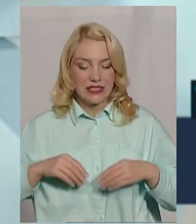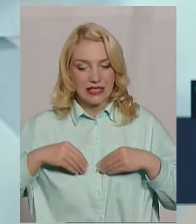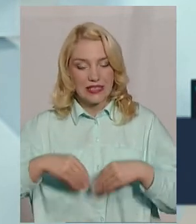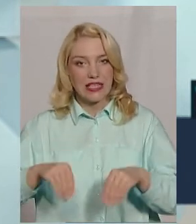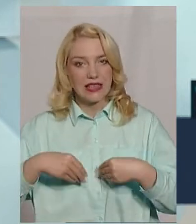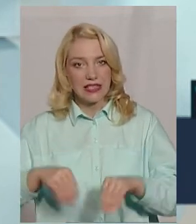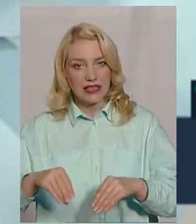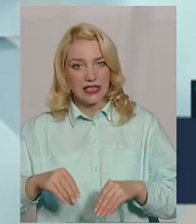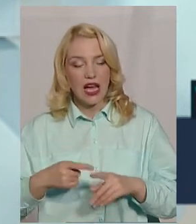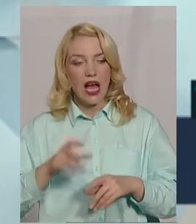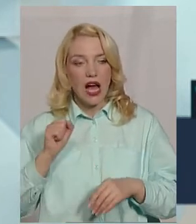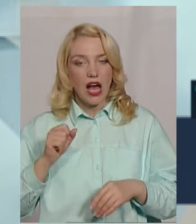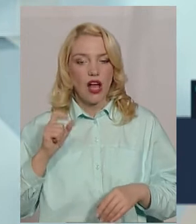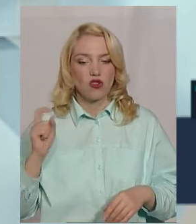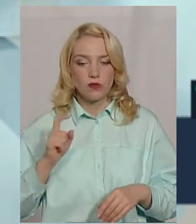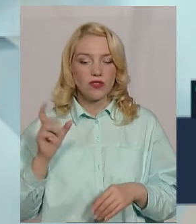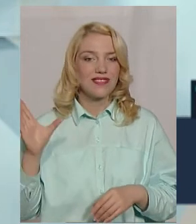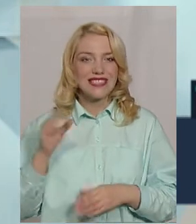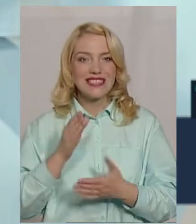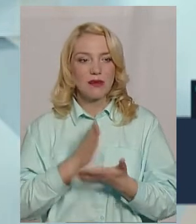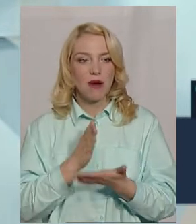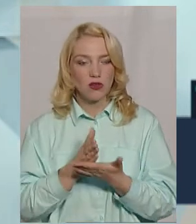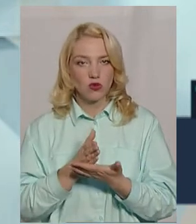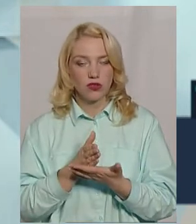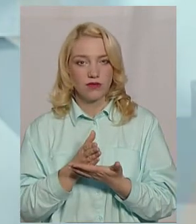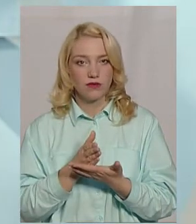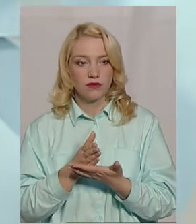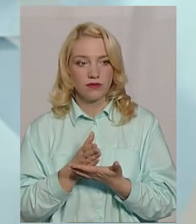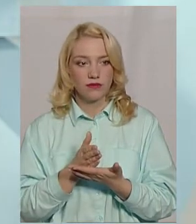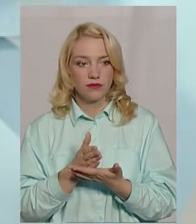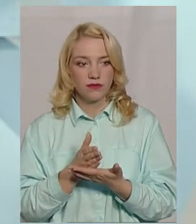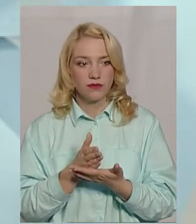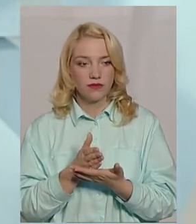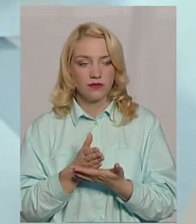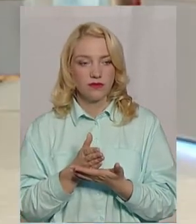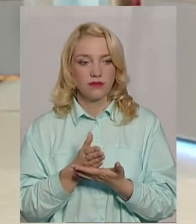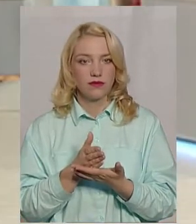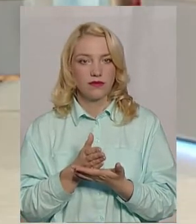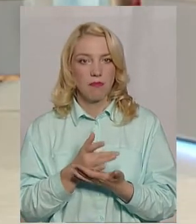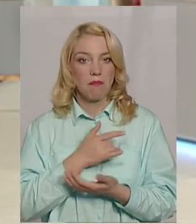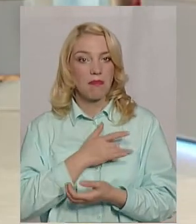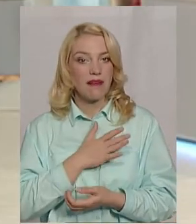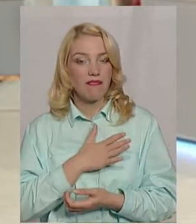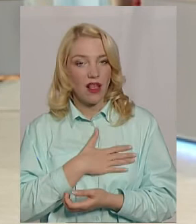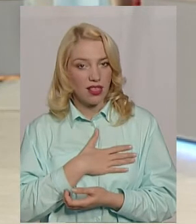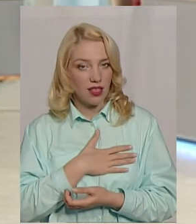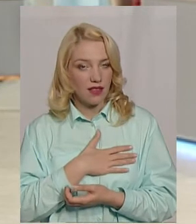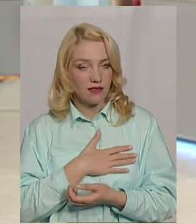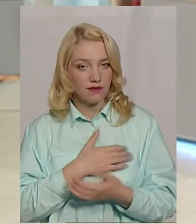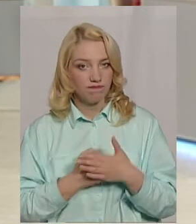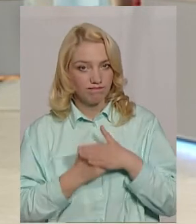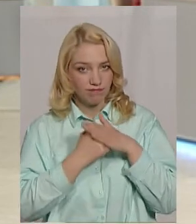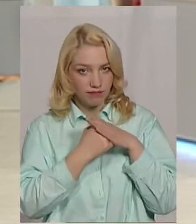А при чому, що господарства всі мають, практично всі мають, вони